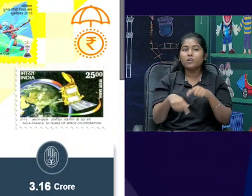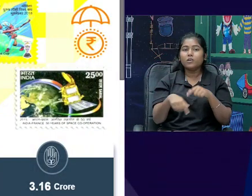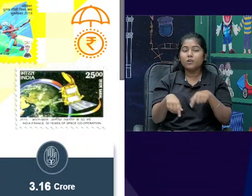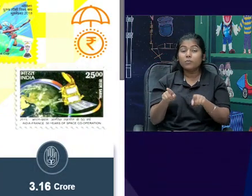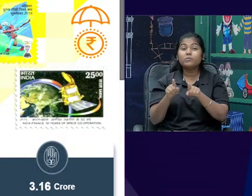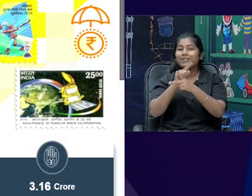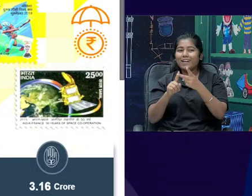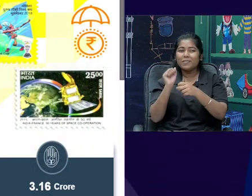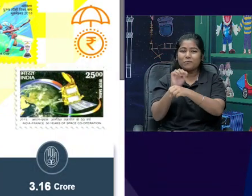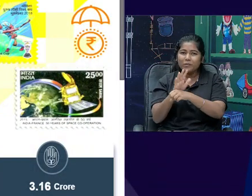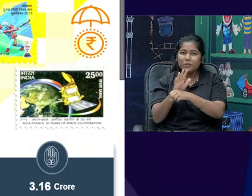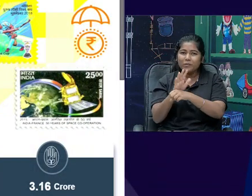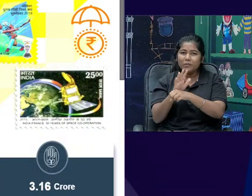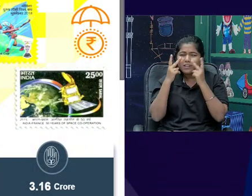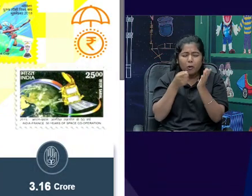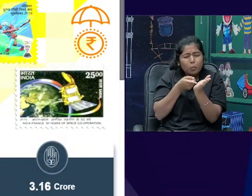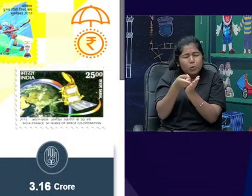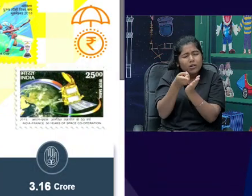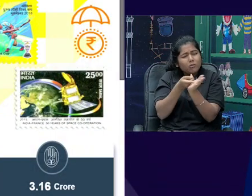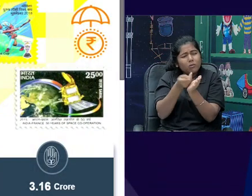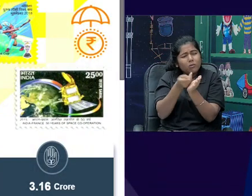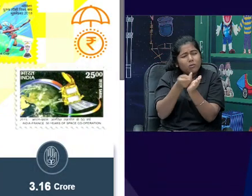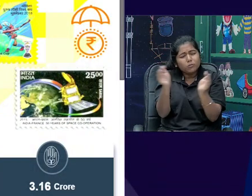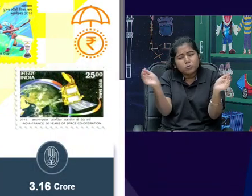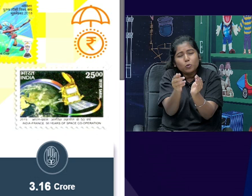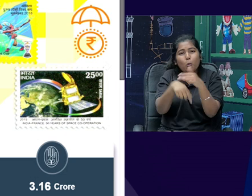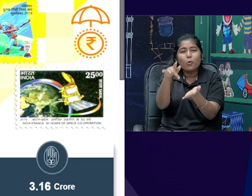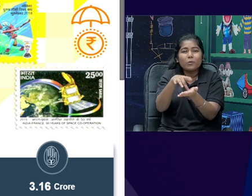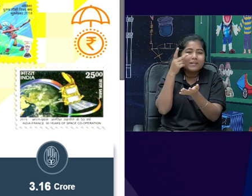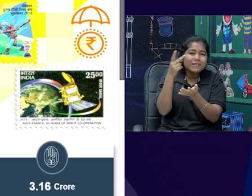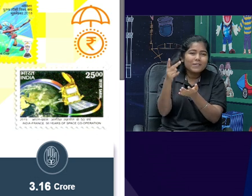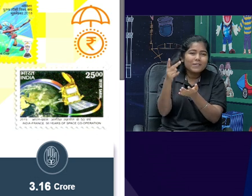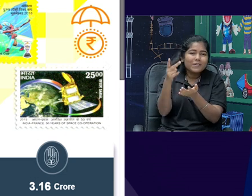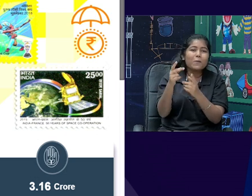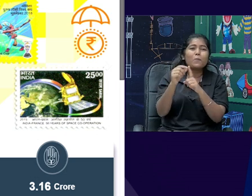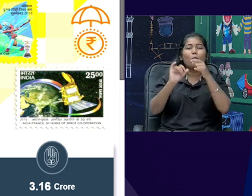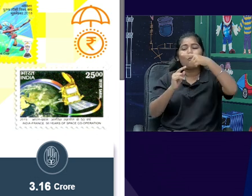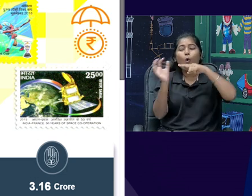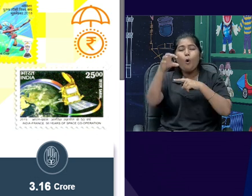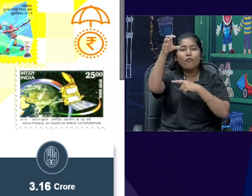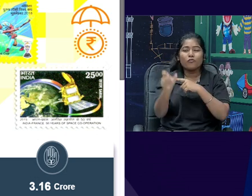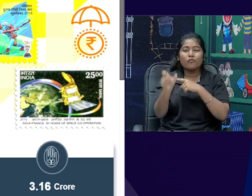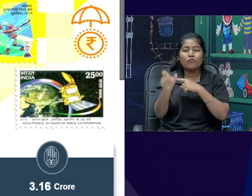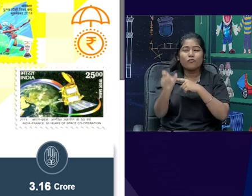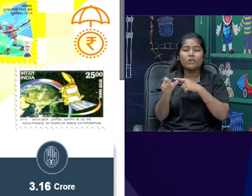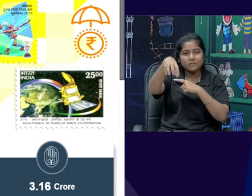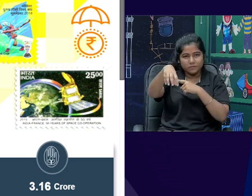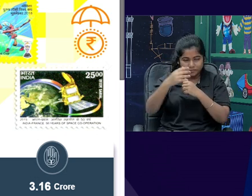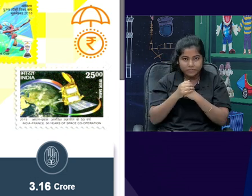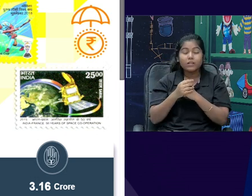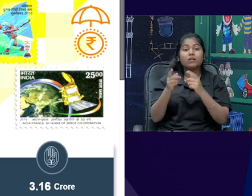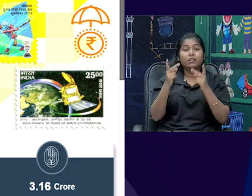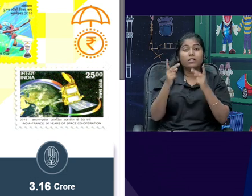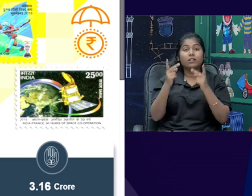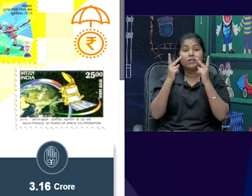किसी गाउं और कस्बे में भी आपको और कुछ मिले ना मिले, आपको एक post office ज़ूर मिलेगा, और जो postman है, वो बहुत vital